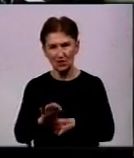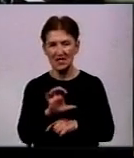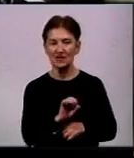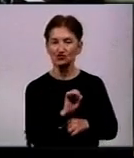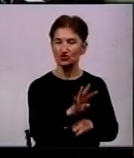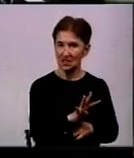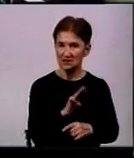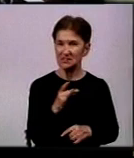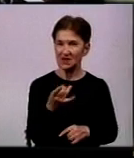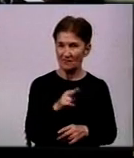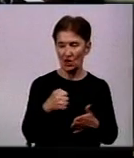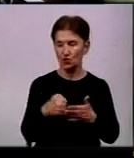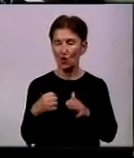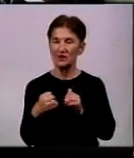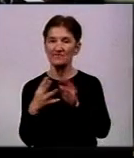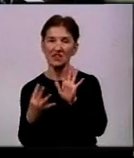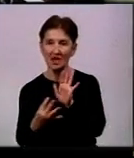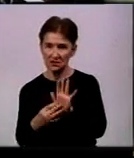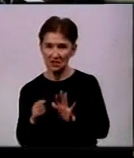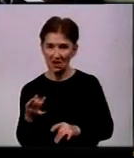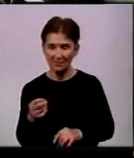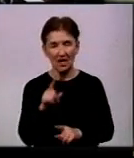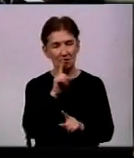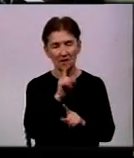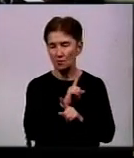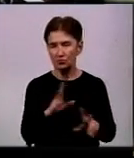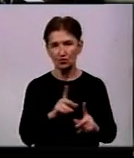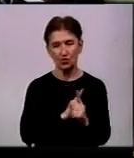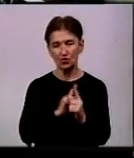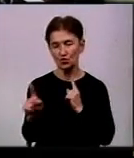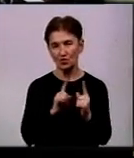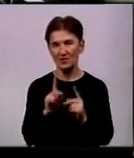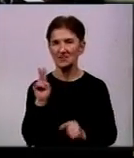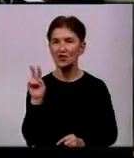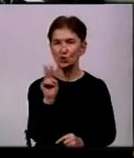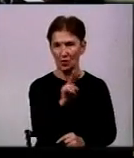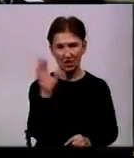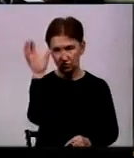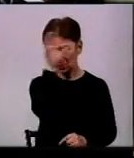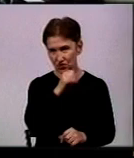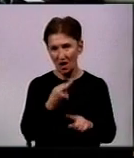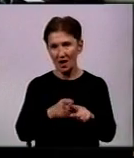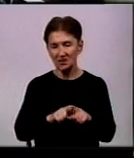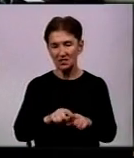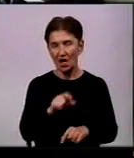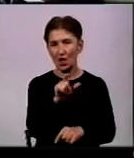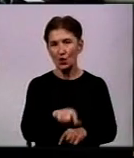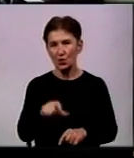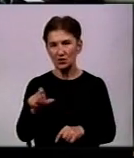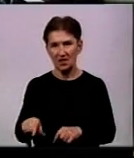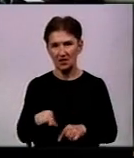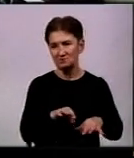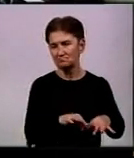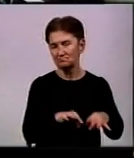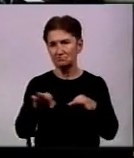травня по 19 травня не будуть курсувати тролейбуси нічні, які підвозять людей до столичного